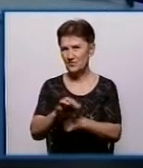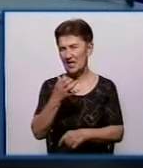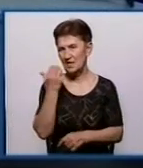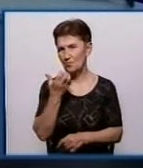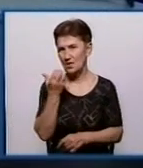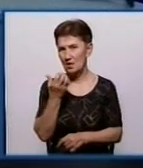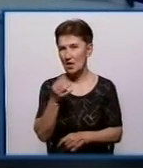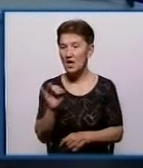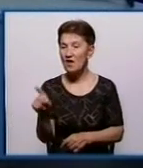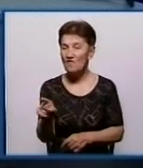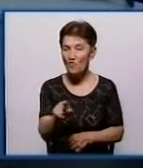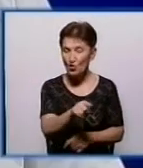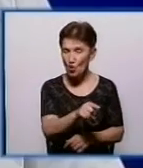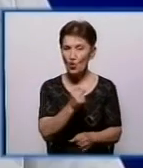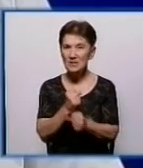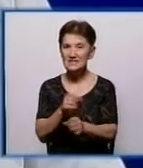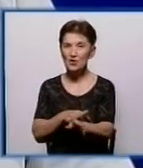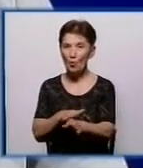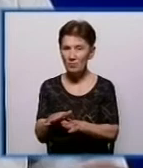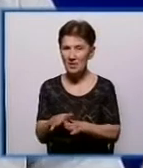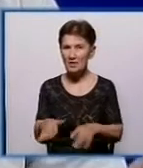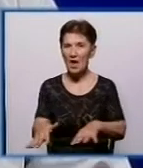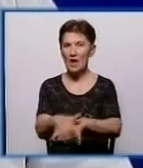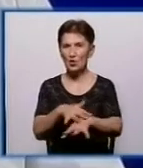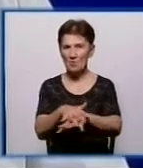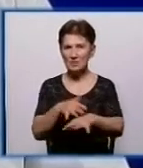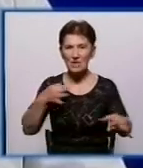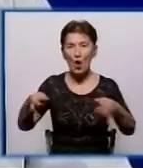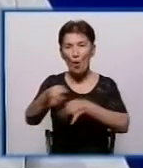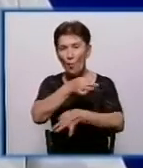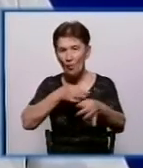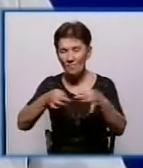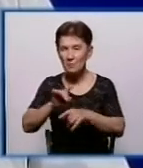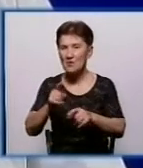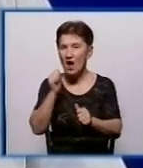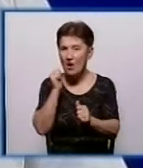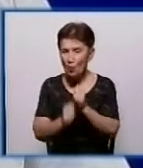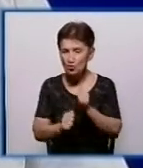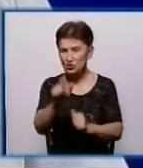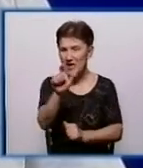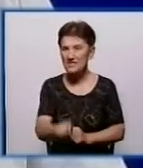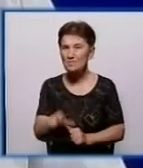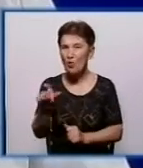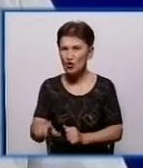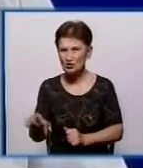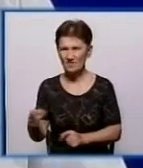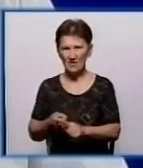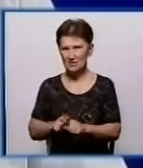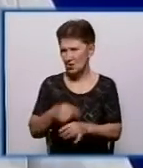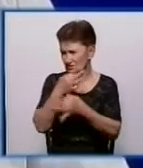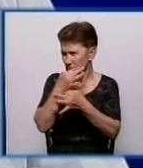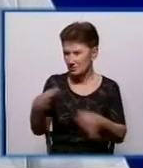І воно якраз і зробило ці громадські обговорення для того, щоб кожний споживач, який незадоволений